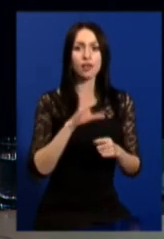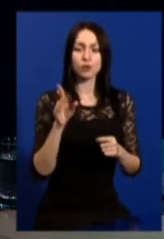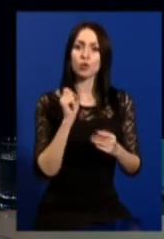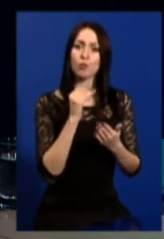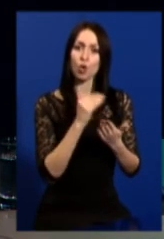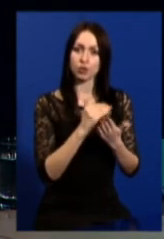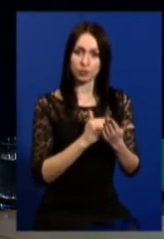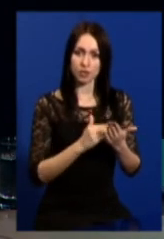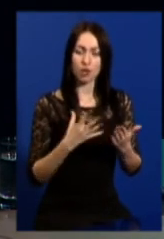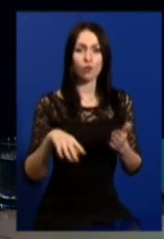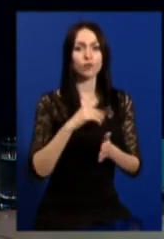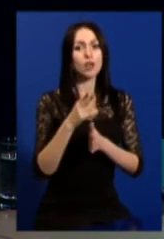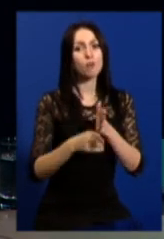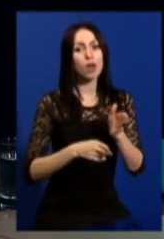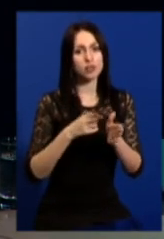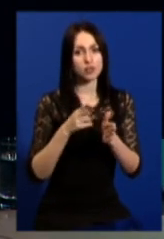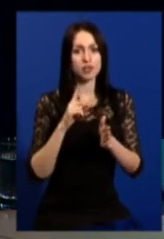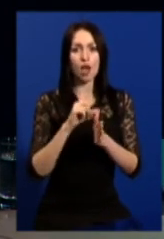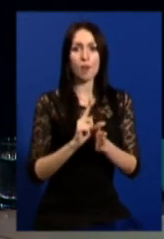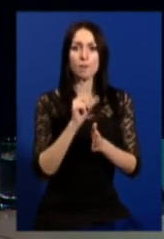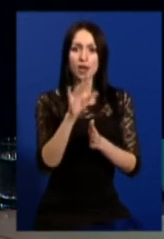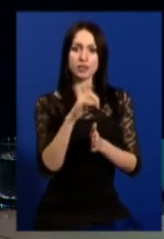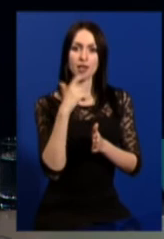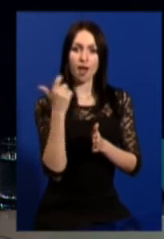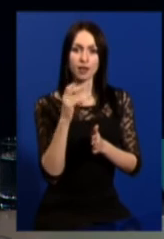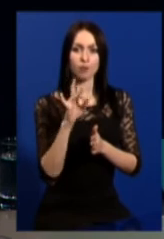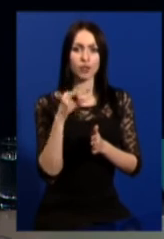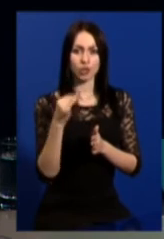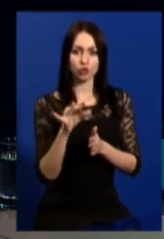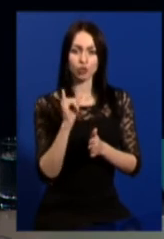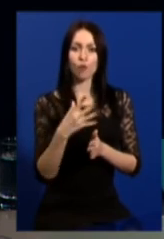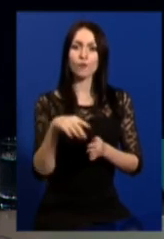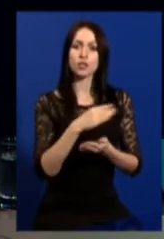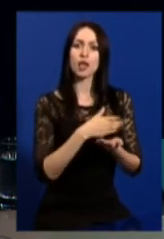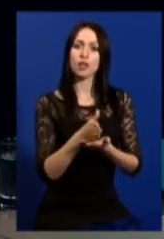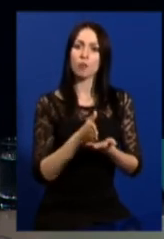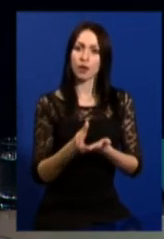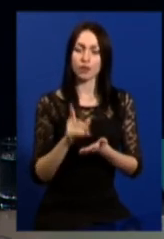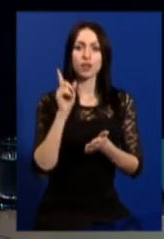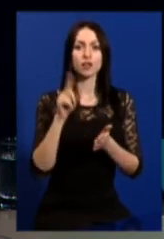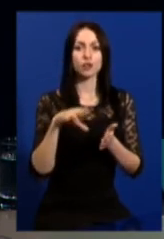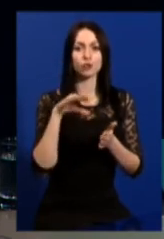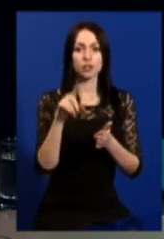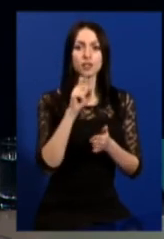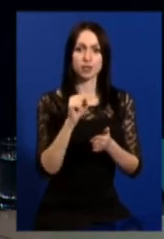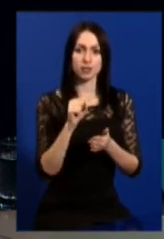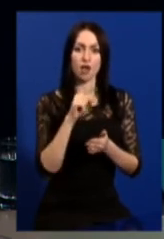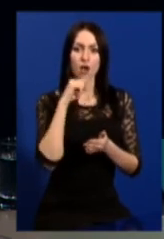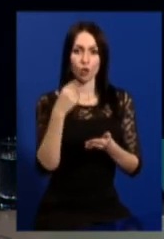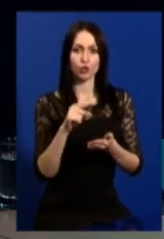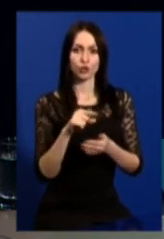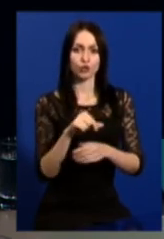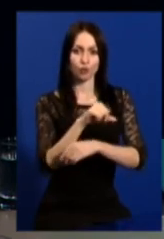розписом. Всі поїзди поїхали з Харків-Пасажирського у всіх напрямках. У тому часу і за російський кордон, так? За